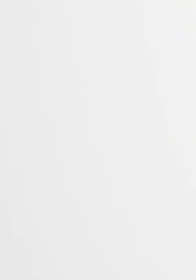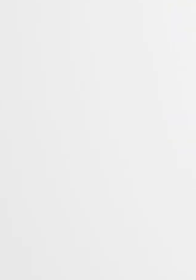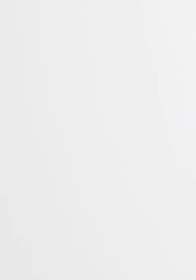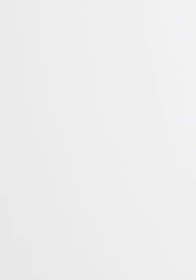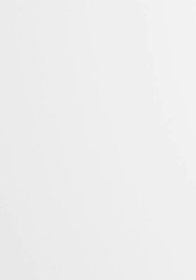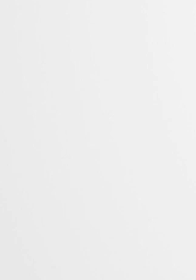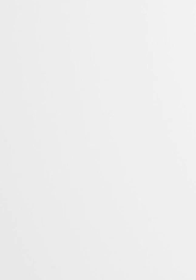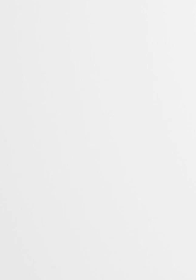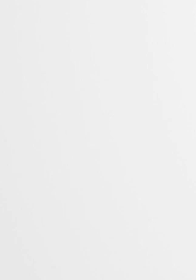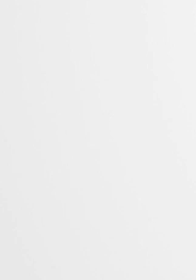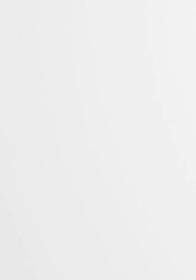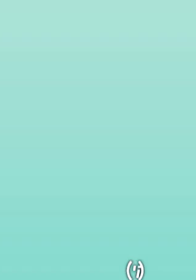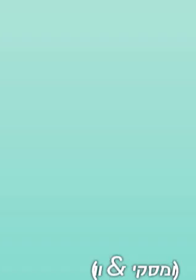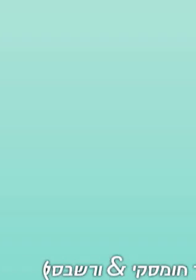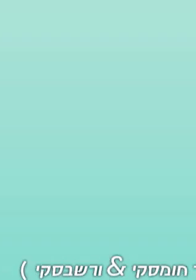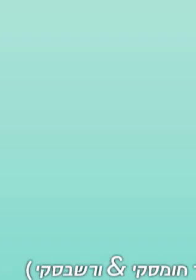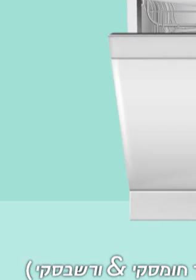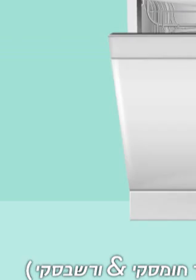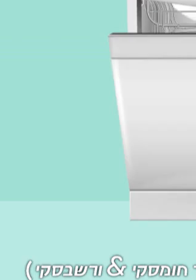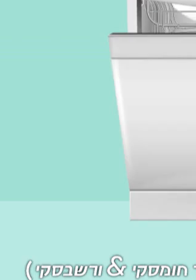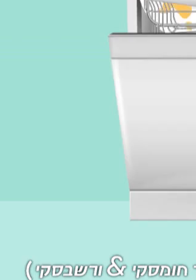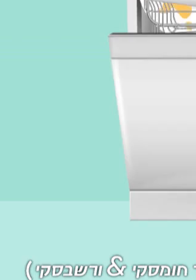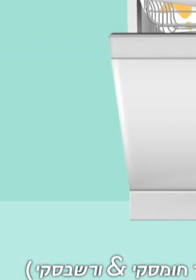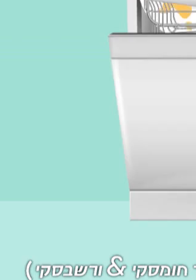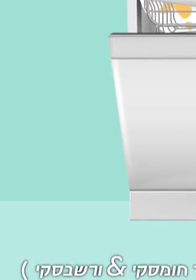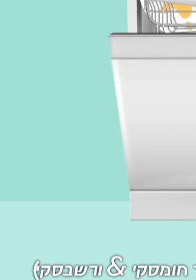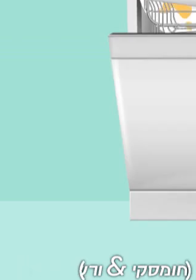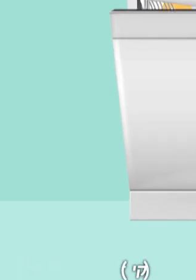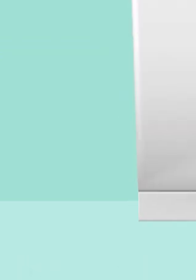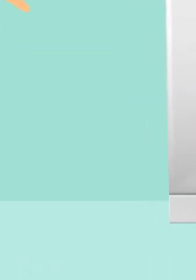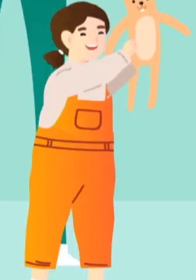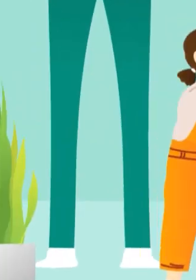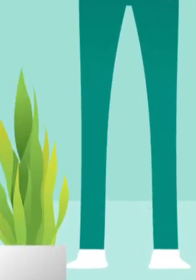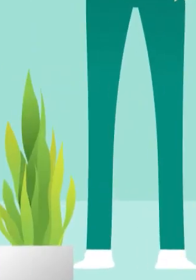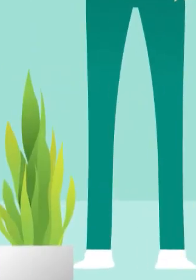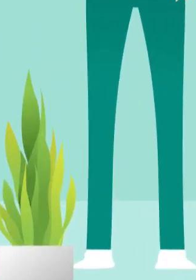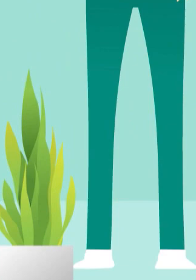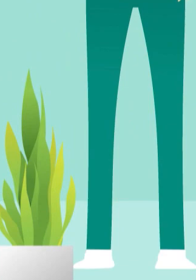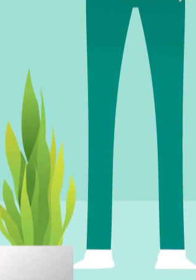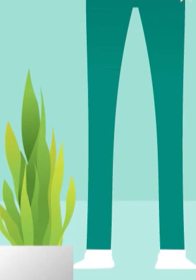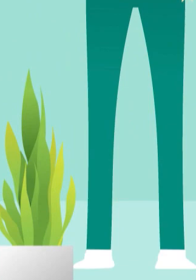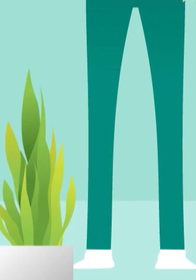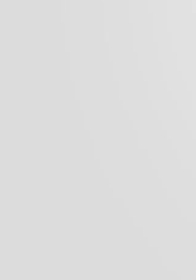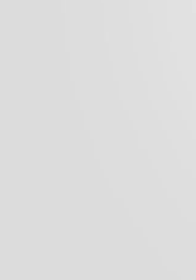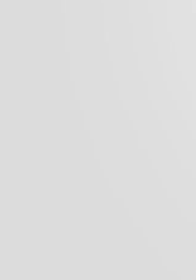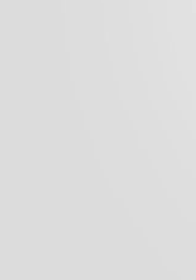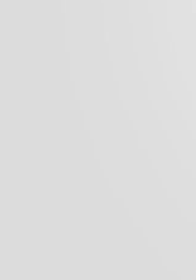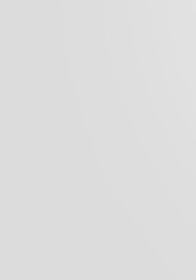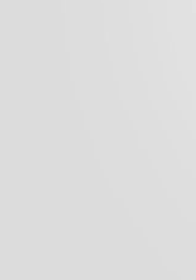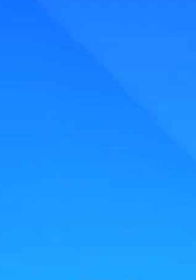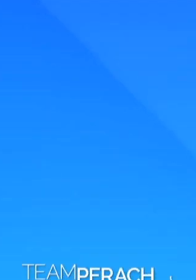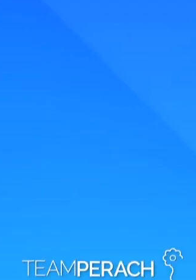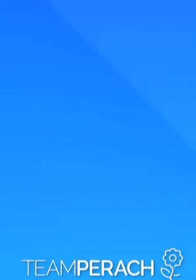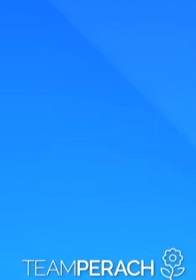התחזית בחסות. את מכונת הכביסה המייבש והמדיח מפעילים כשהם מלאים, מתייעלים וחוסכים